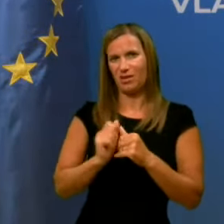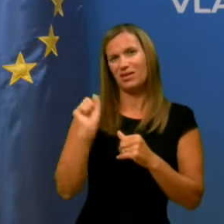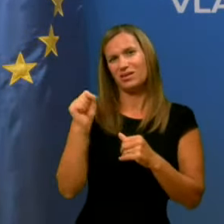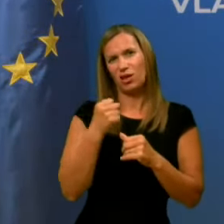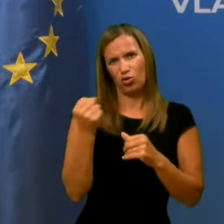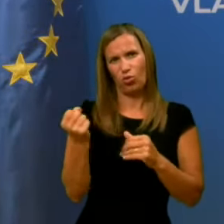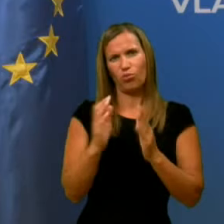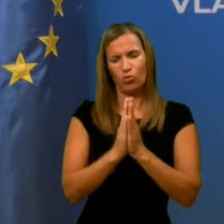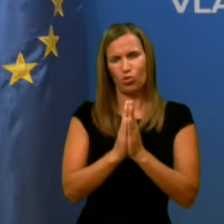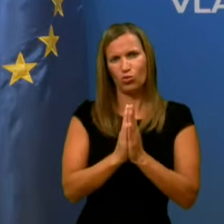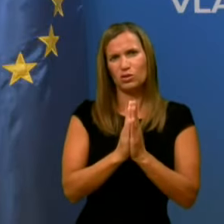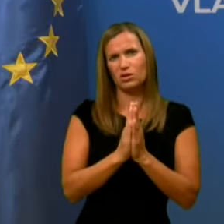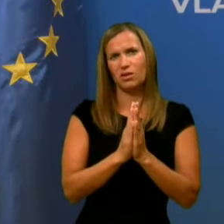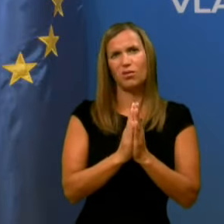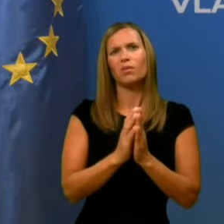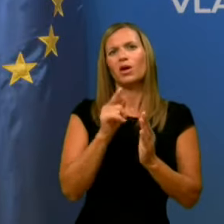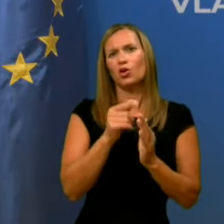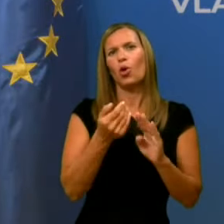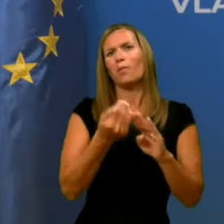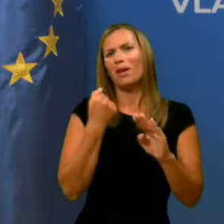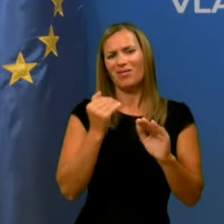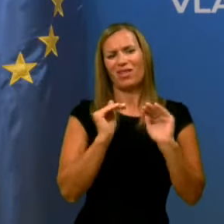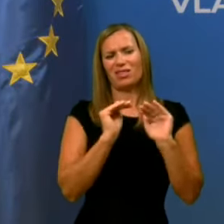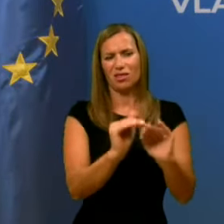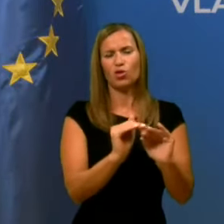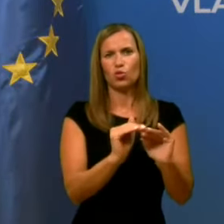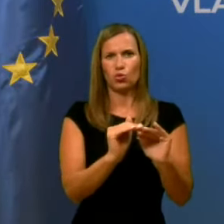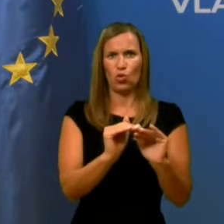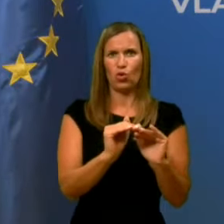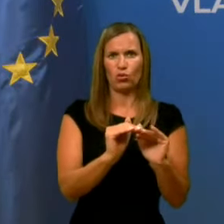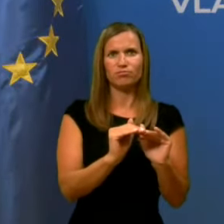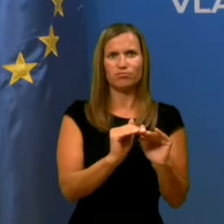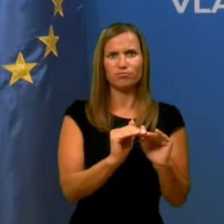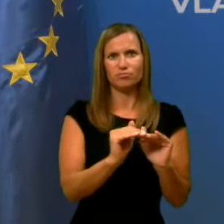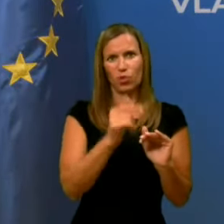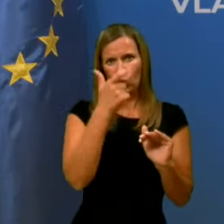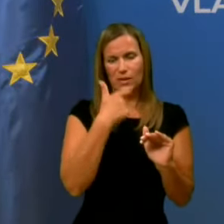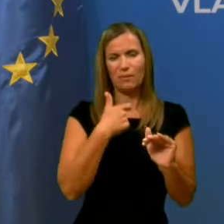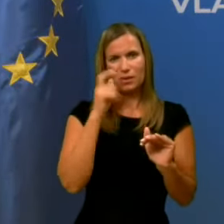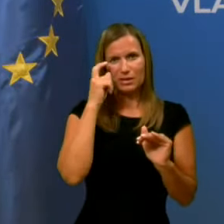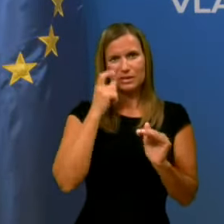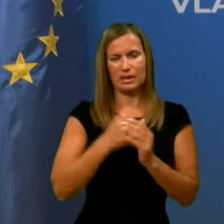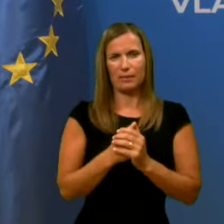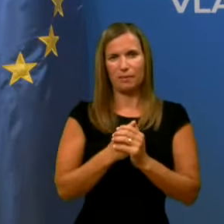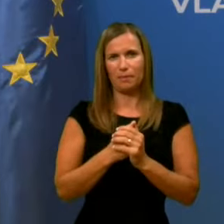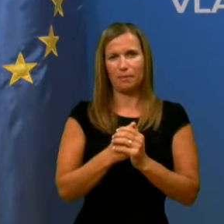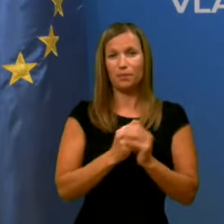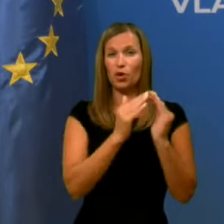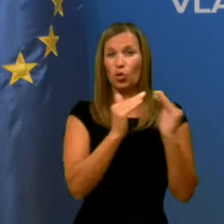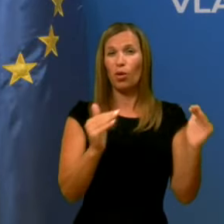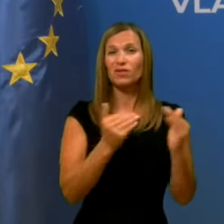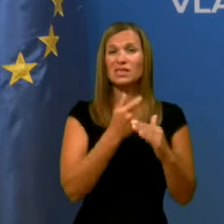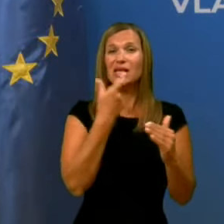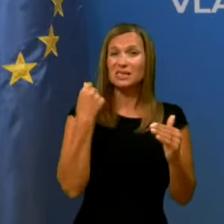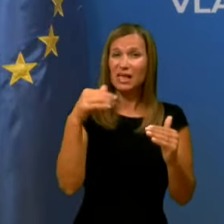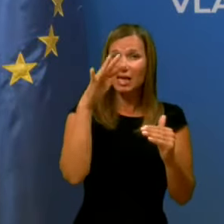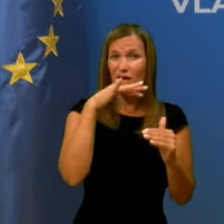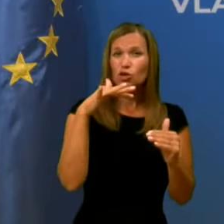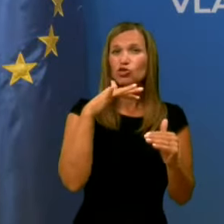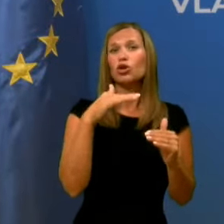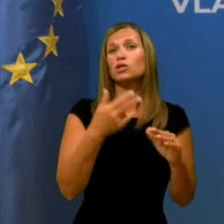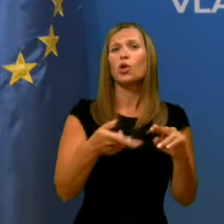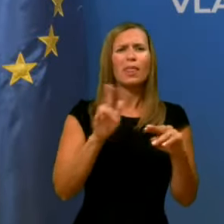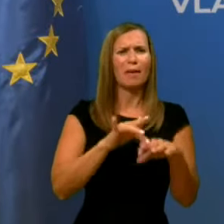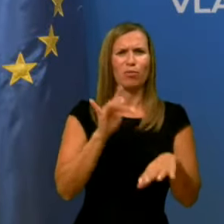bo temu, tej preventivi namenjena posebna skrb. domovi za starejše so najbolj ranljivi,